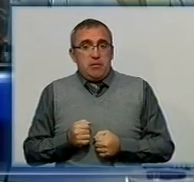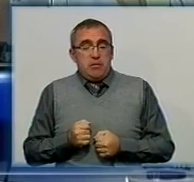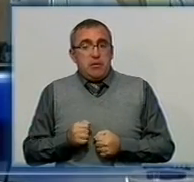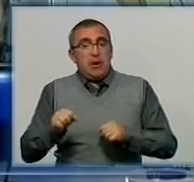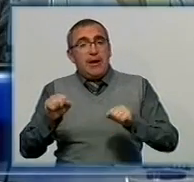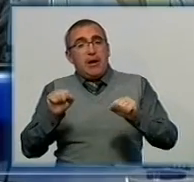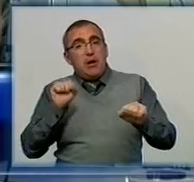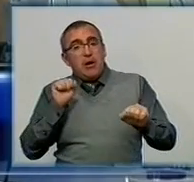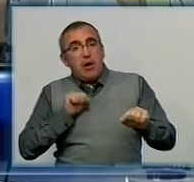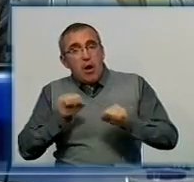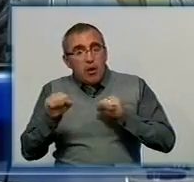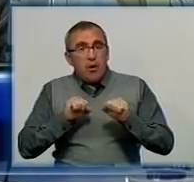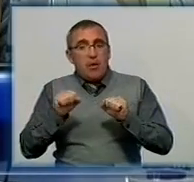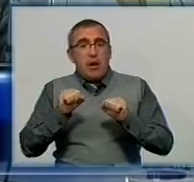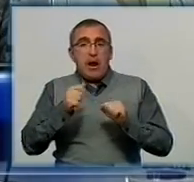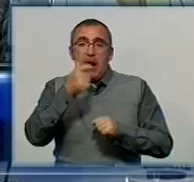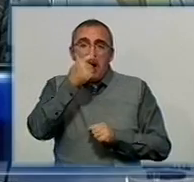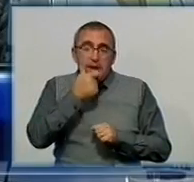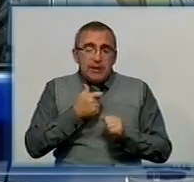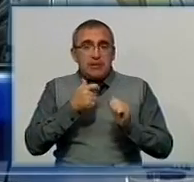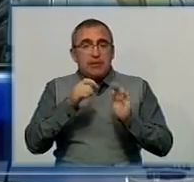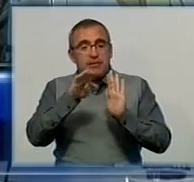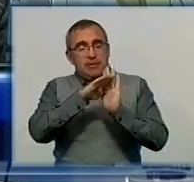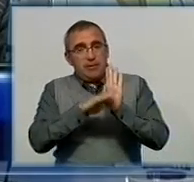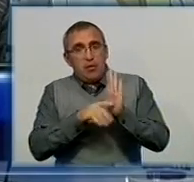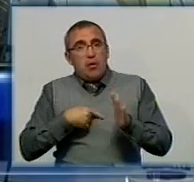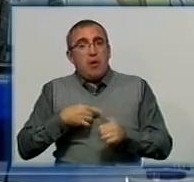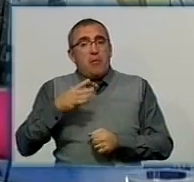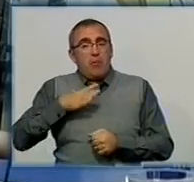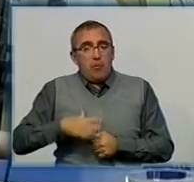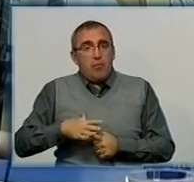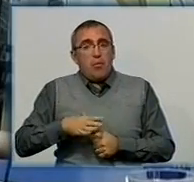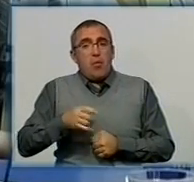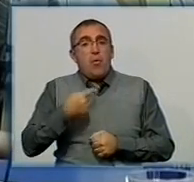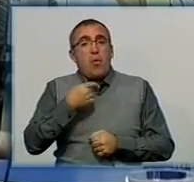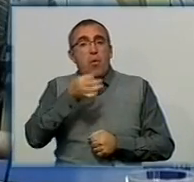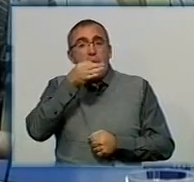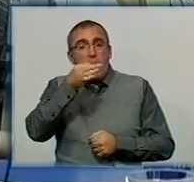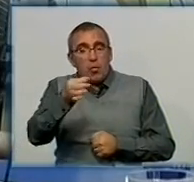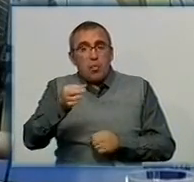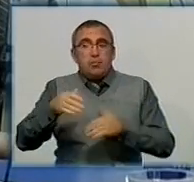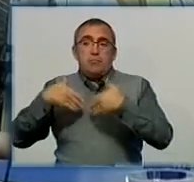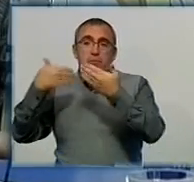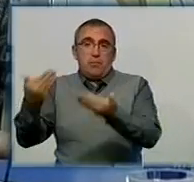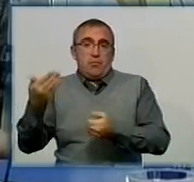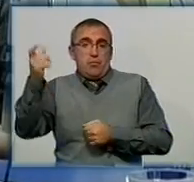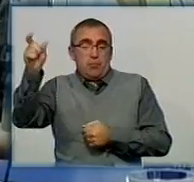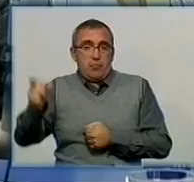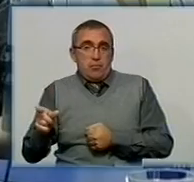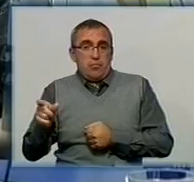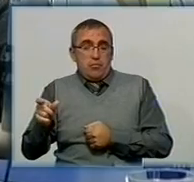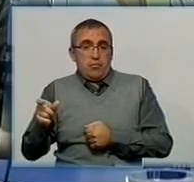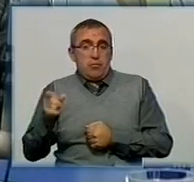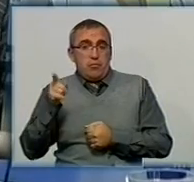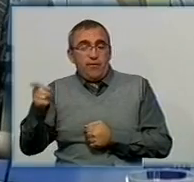керуючись нормами етичних засад, я мушений дати голос протилежній стороні. В моїй уяві, каже